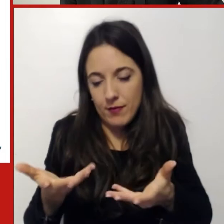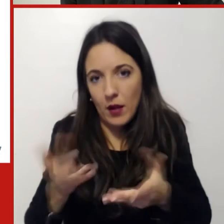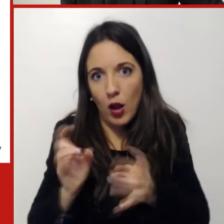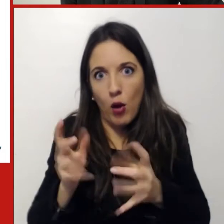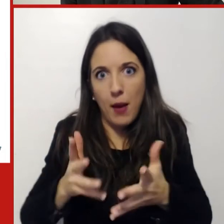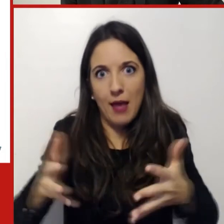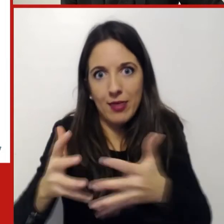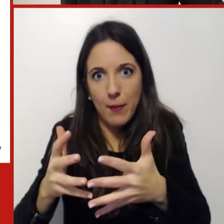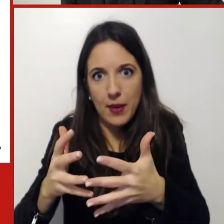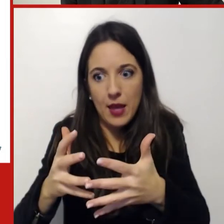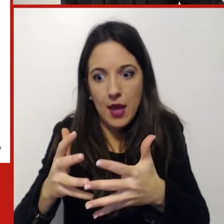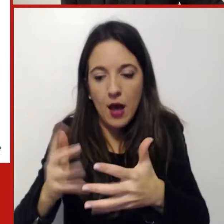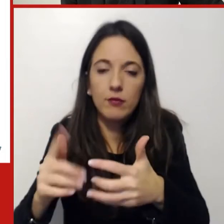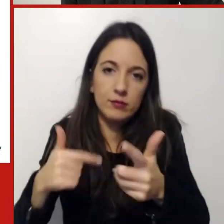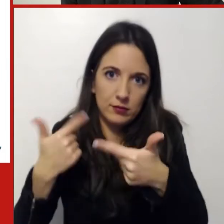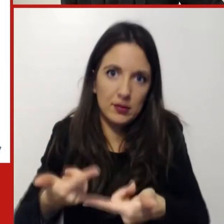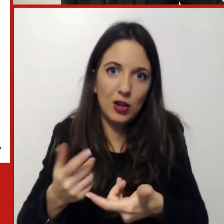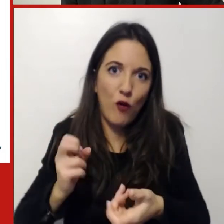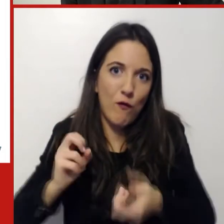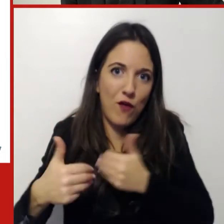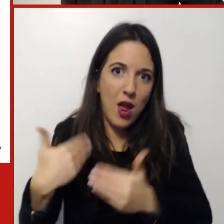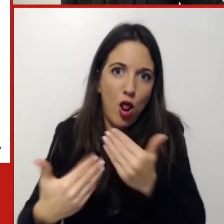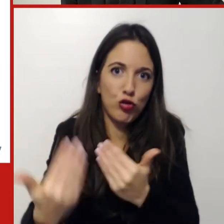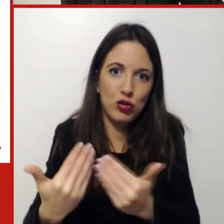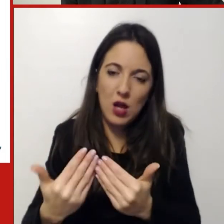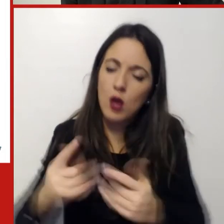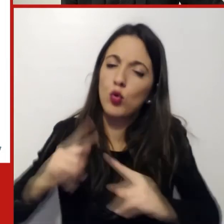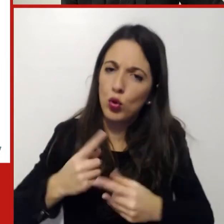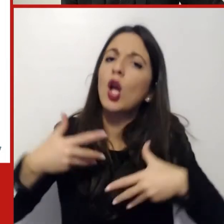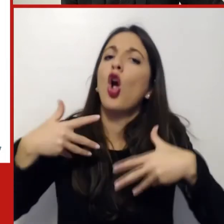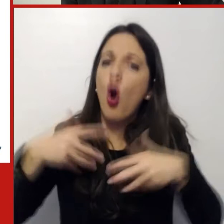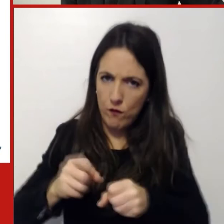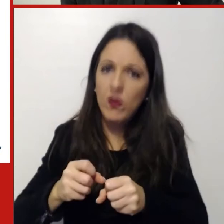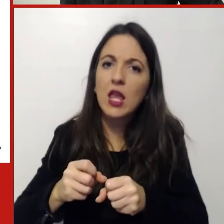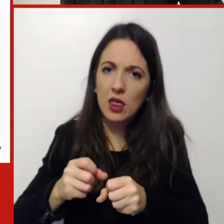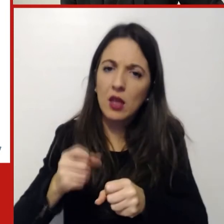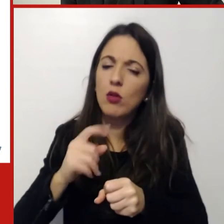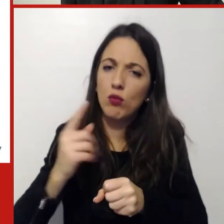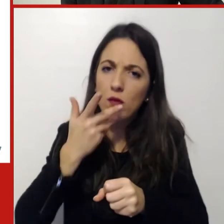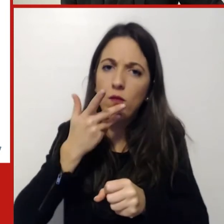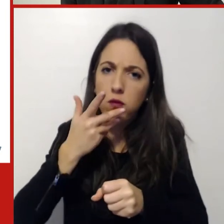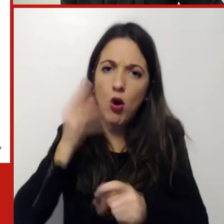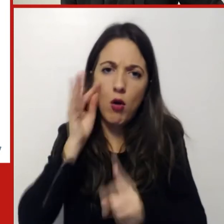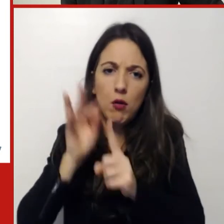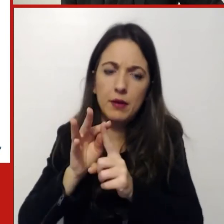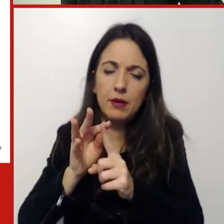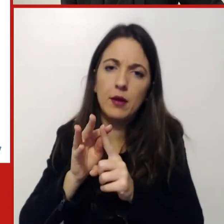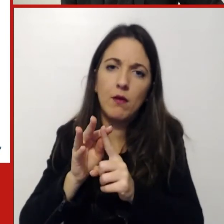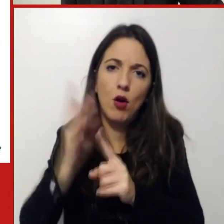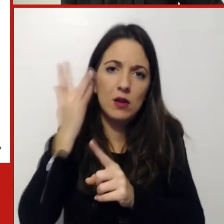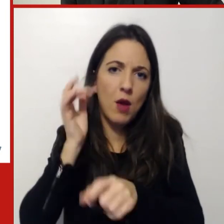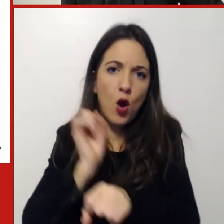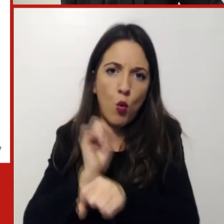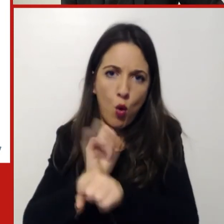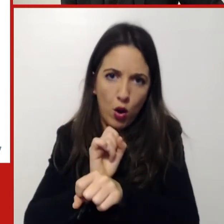evidentemente si procede con grande convinzione. Quindi lo smartworking sarà in larghissima misura non solo